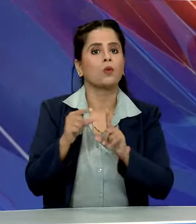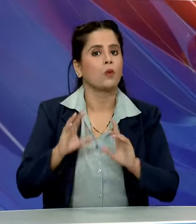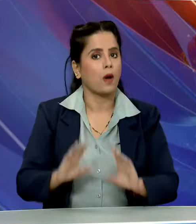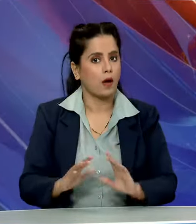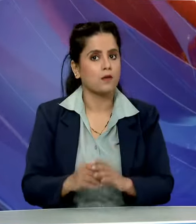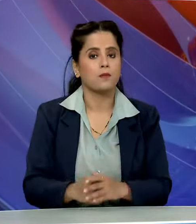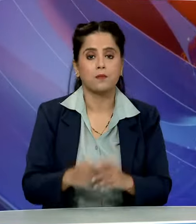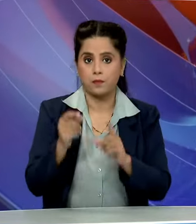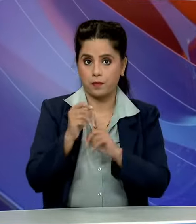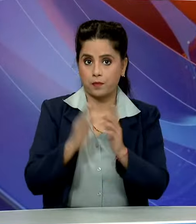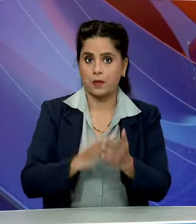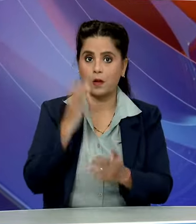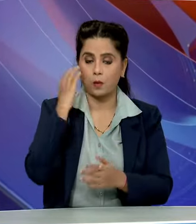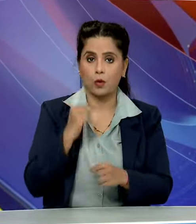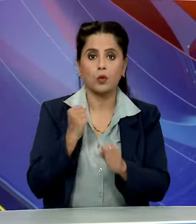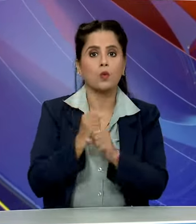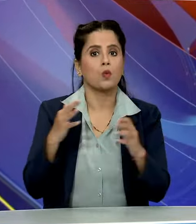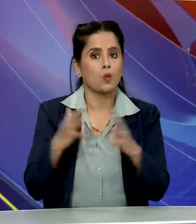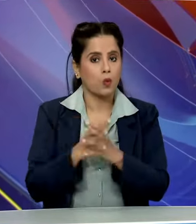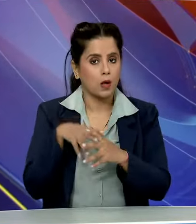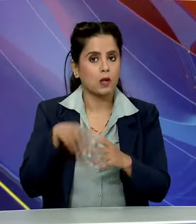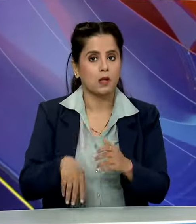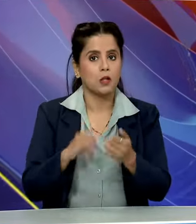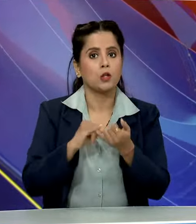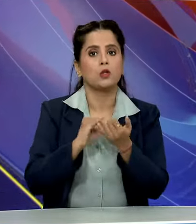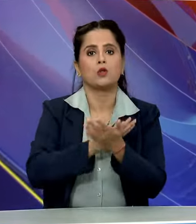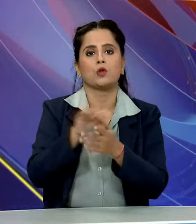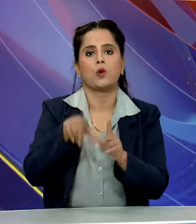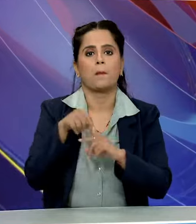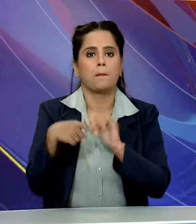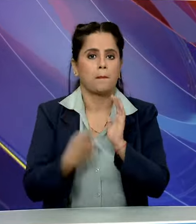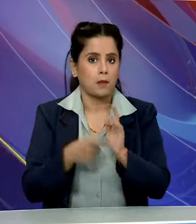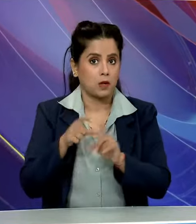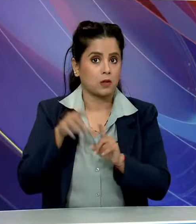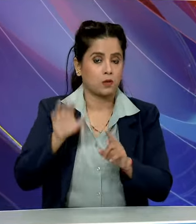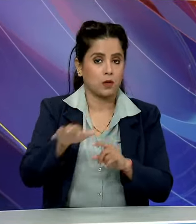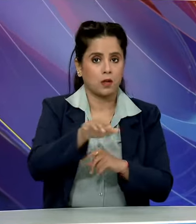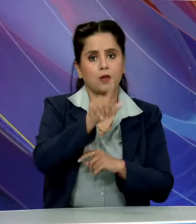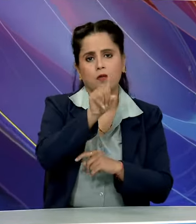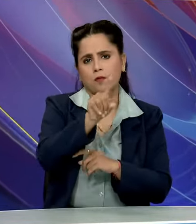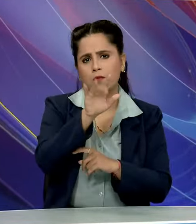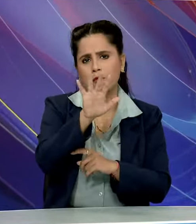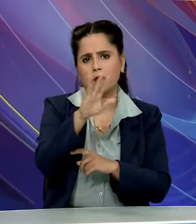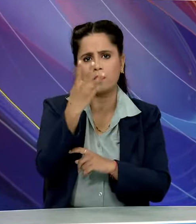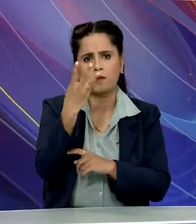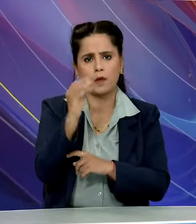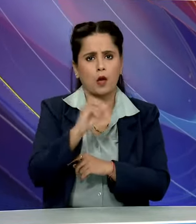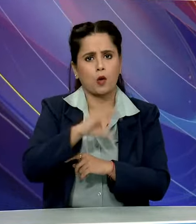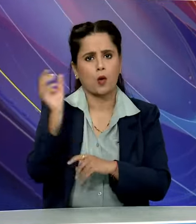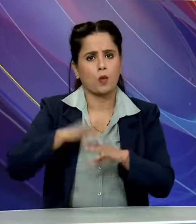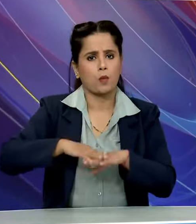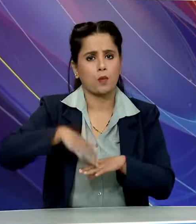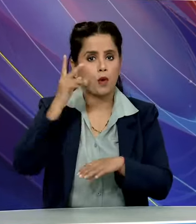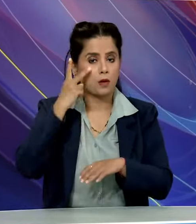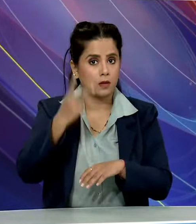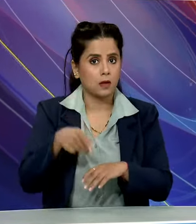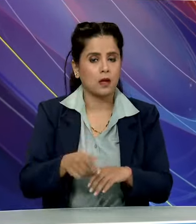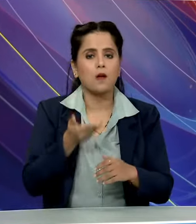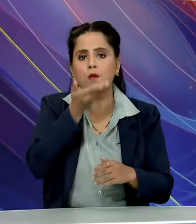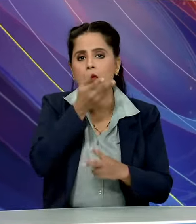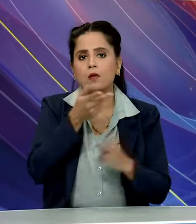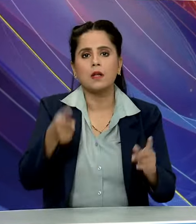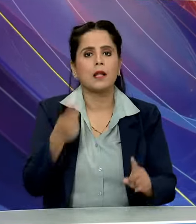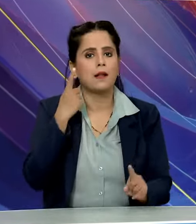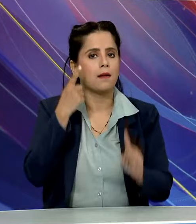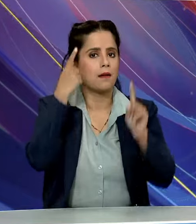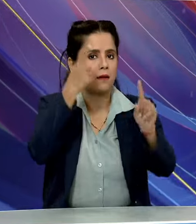प्रधान मंत्री मोदी ने ग्वालियर और शिवपुर्जिलों में 1530 करोड रुपई से ज्यादा की जल जीवन